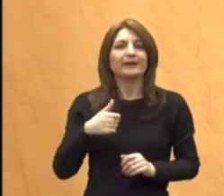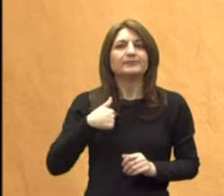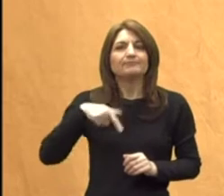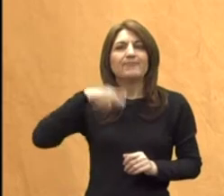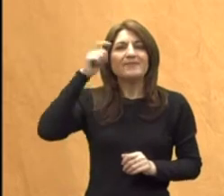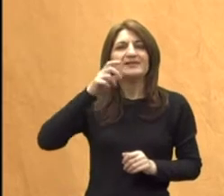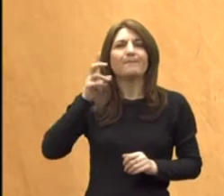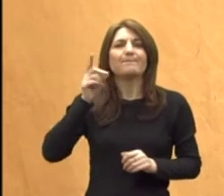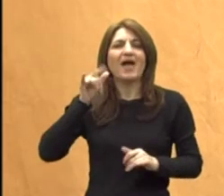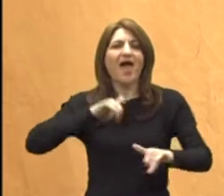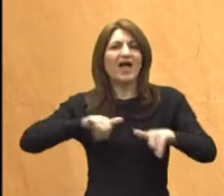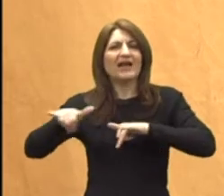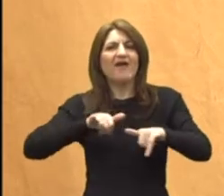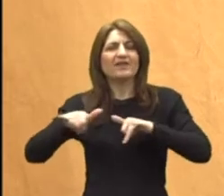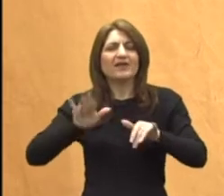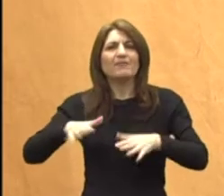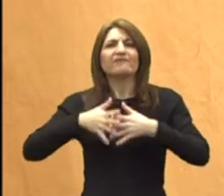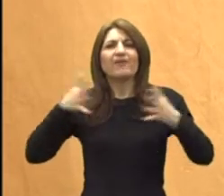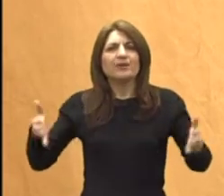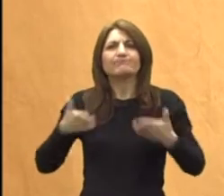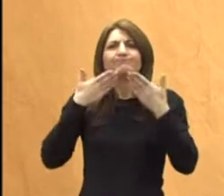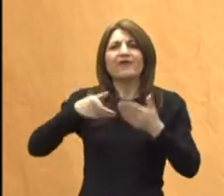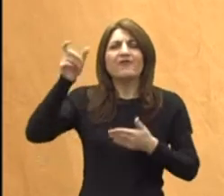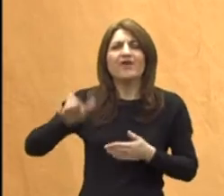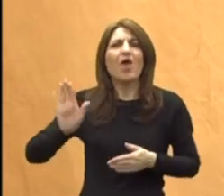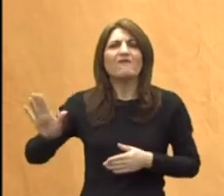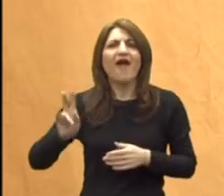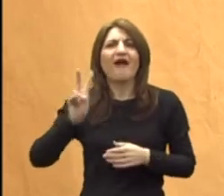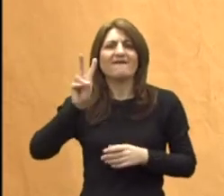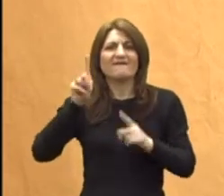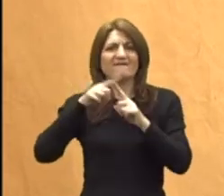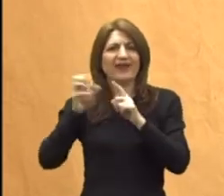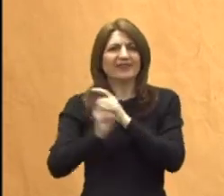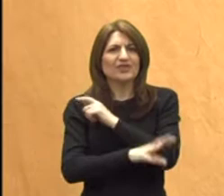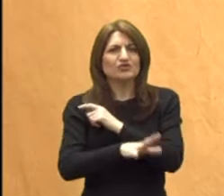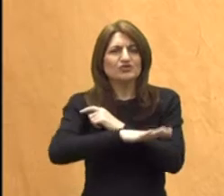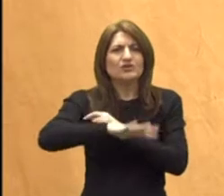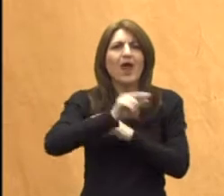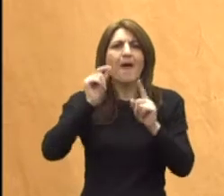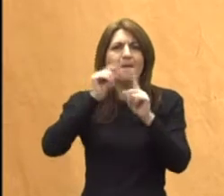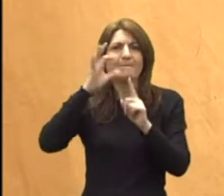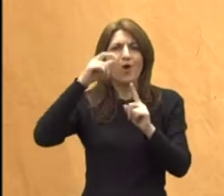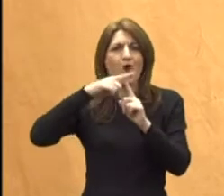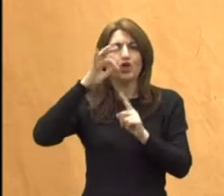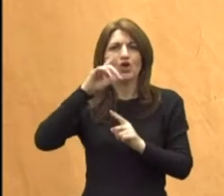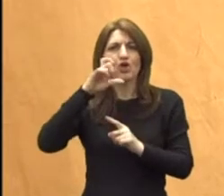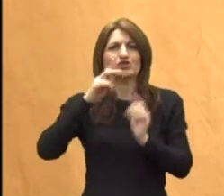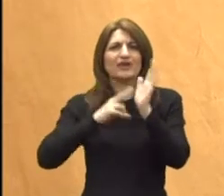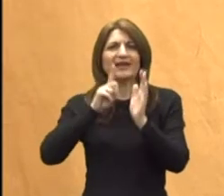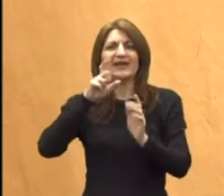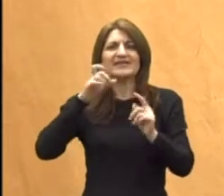da ravnateljica ima veliku zaslugu što je taj vrtić potočnica. Postao jedan meni